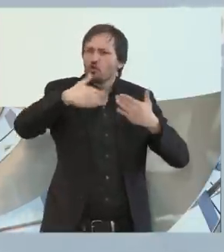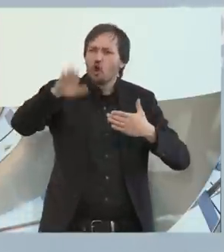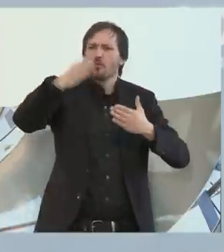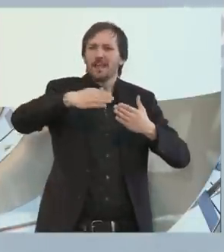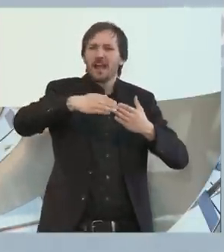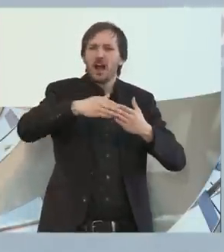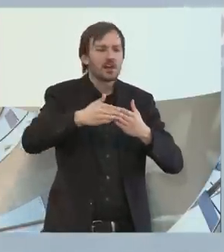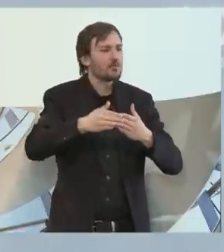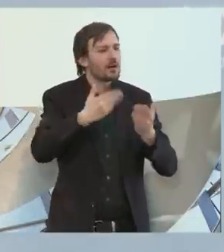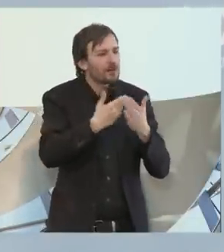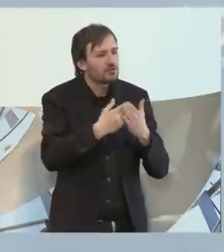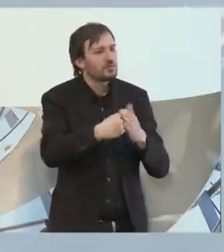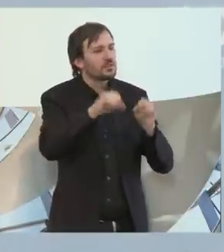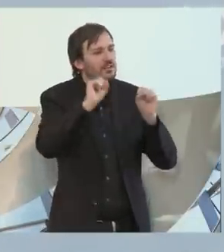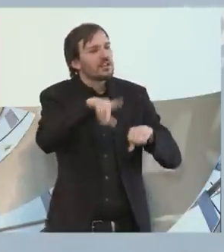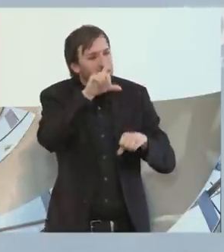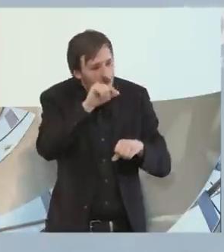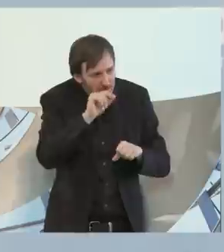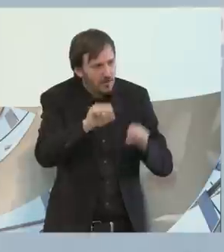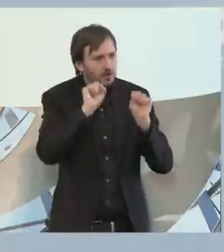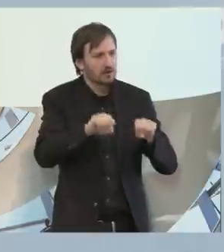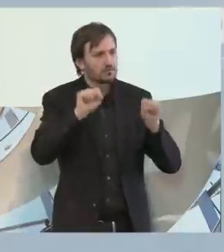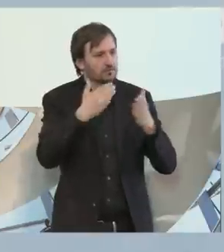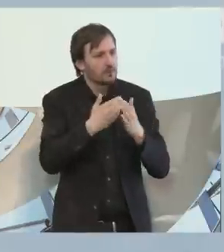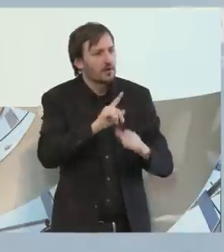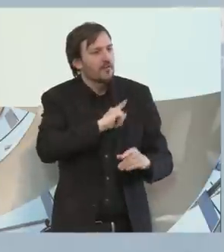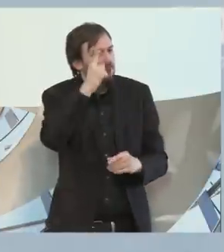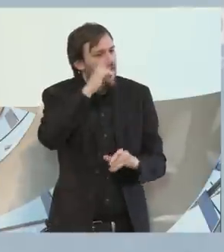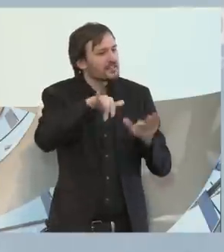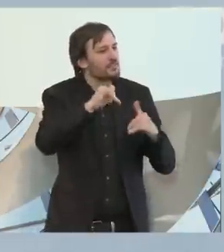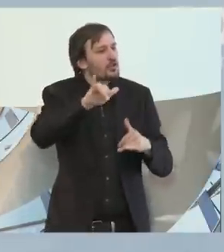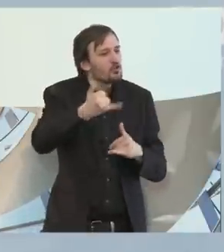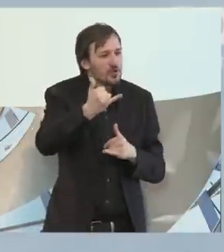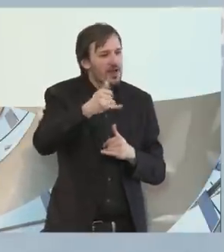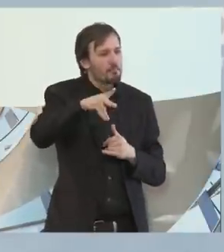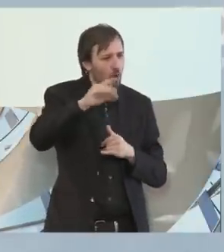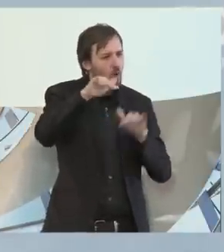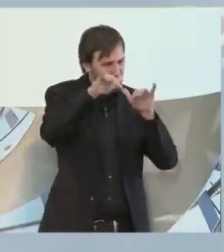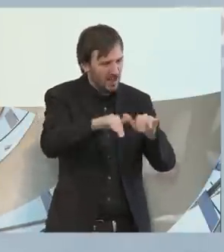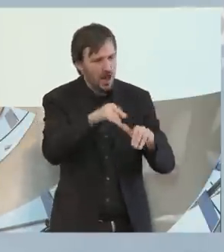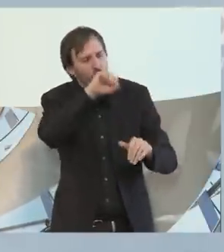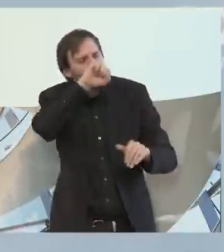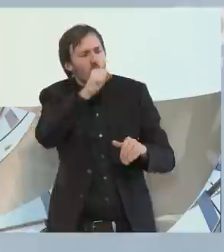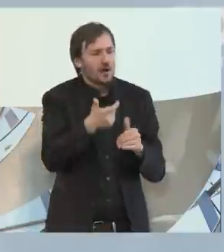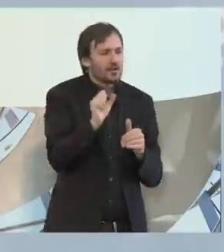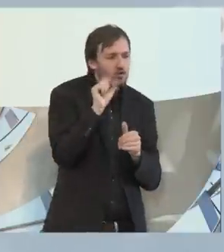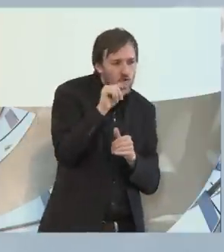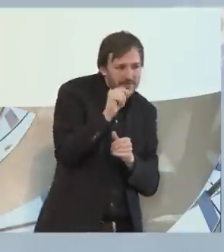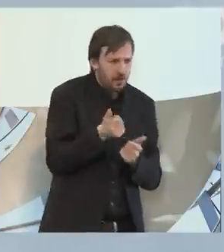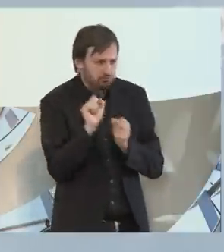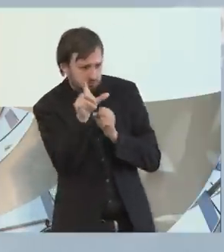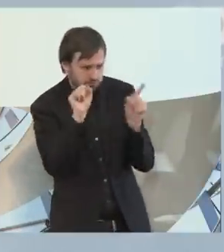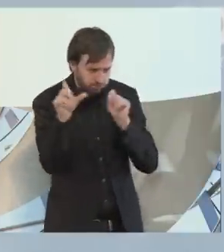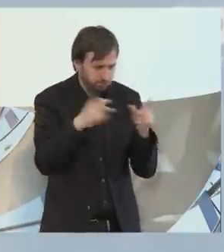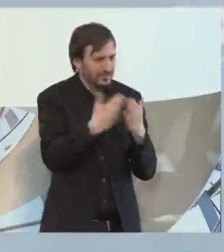Kurznachrichtendienst Twitter unterwegs sind, ich weiß, dass wir hier wie Julia Probst einige sehr begeisterte Twitterer unter uns haben, dann können Sie das